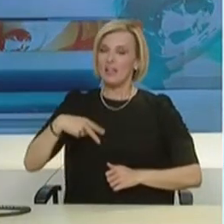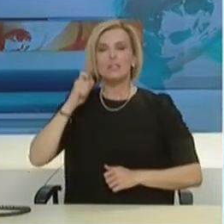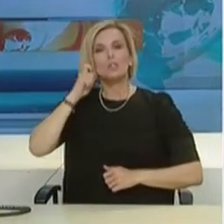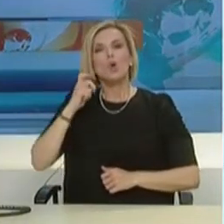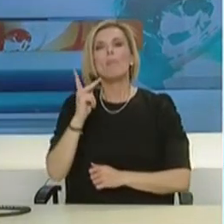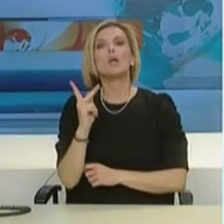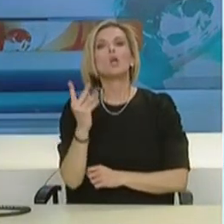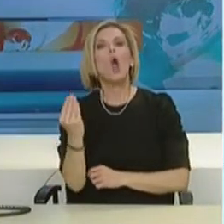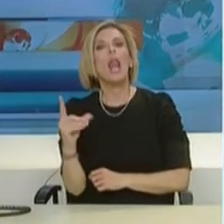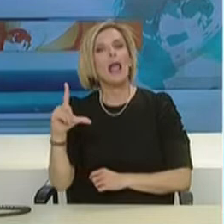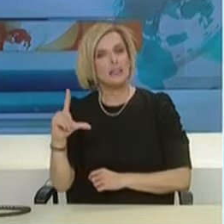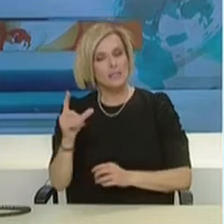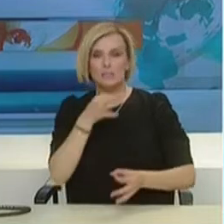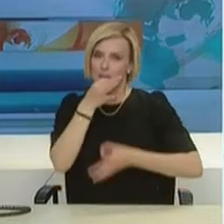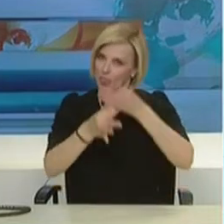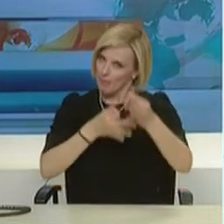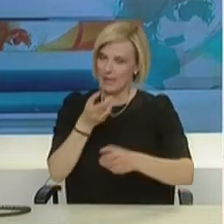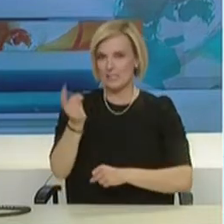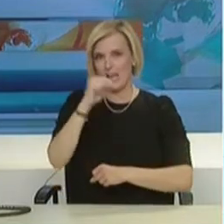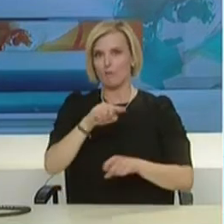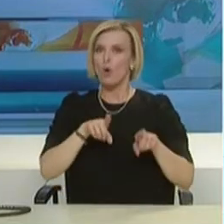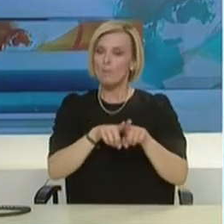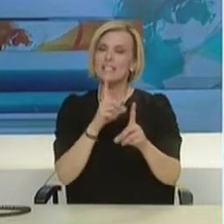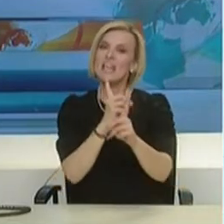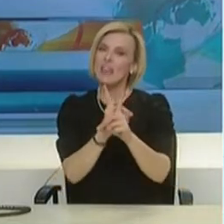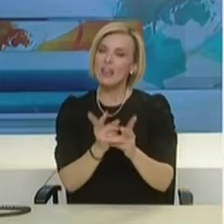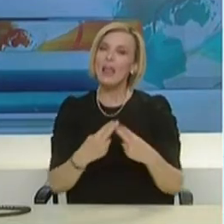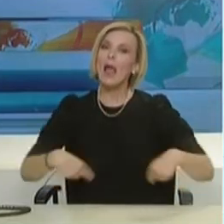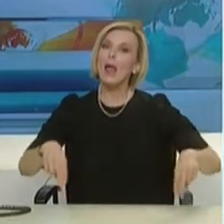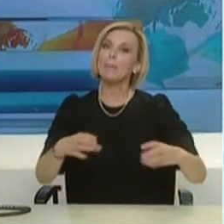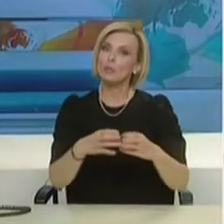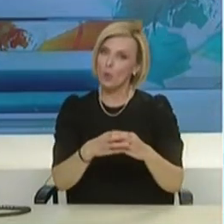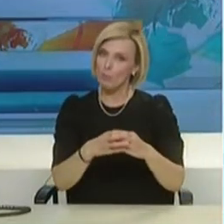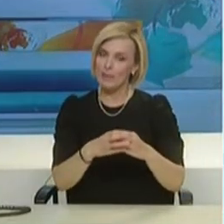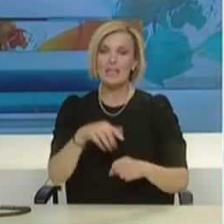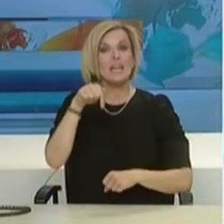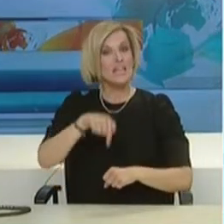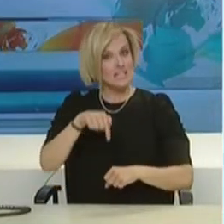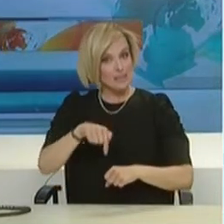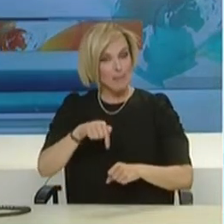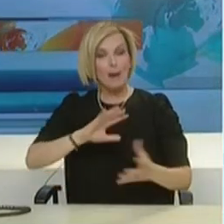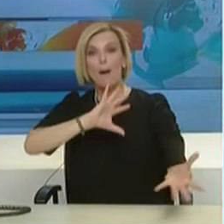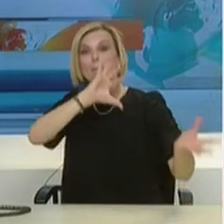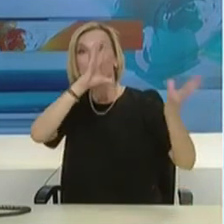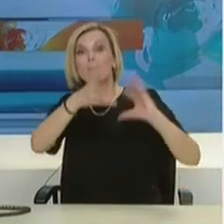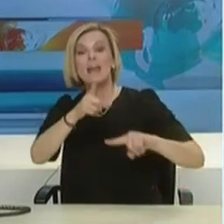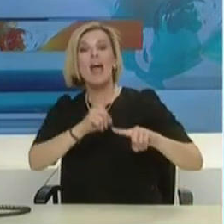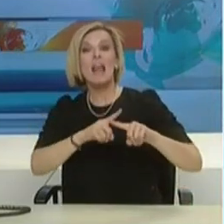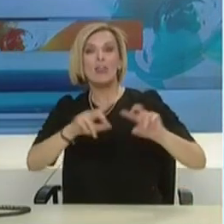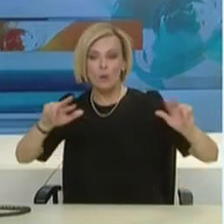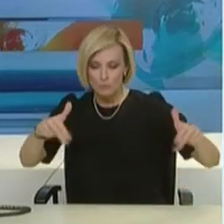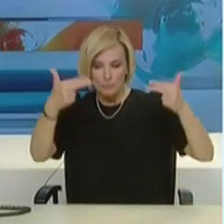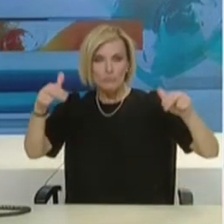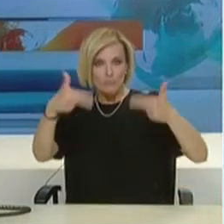Μπολέτη σε συνεργασία με την Επιτροπή Εμπειρογνωμόνων και σήμερα έγινε πανελλαδικό webinar για πνευμονολόγους και